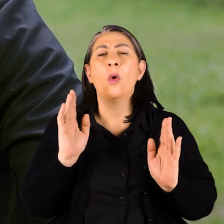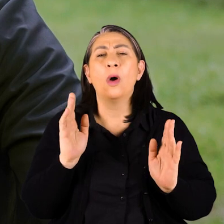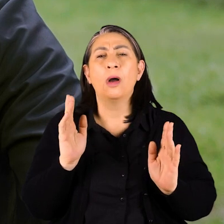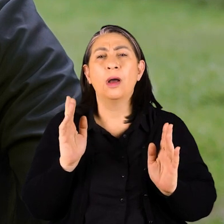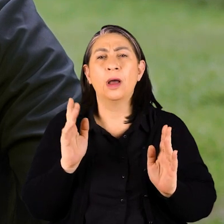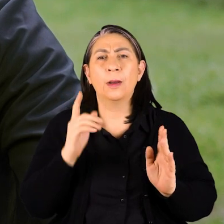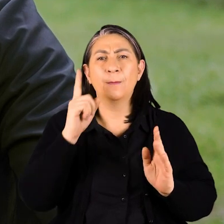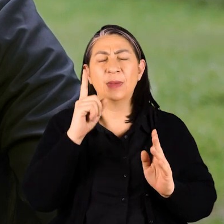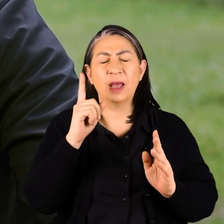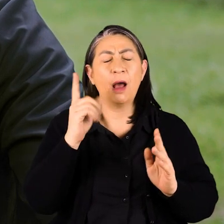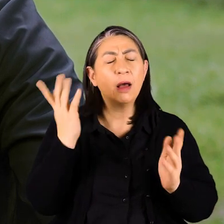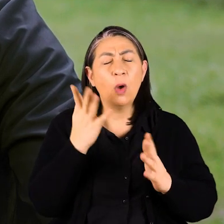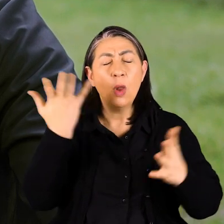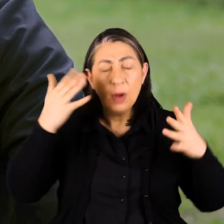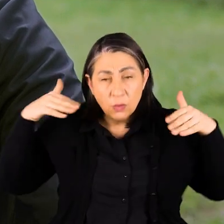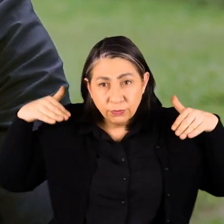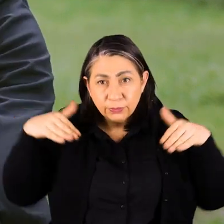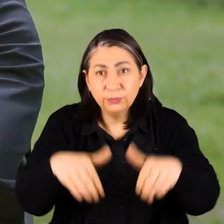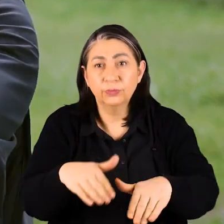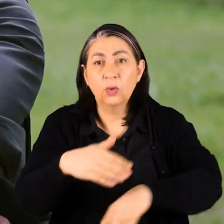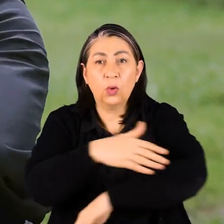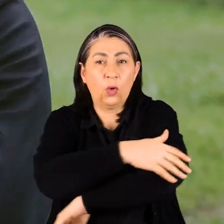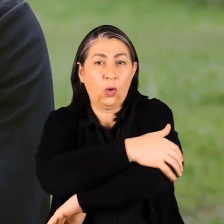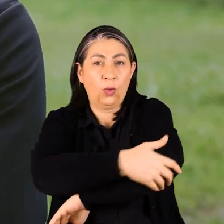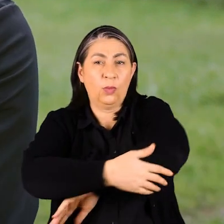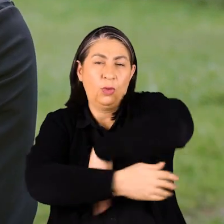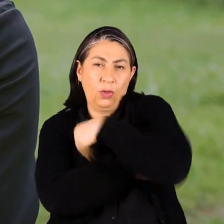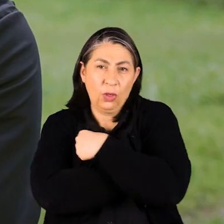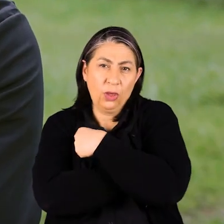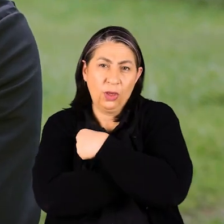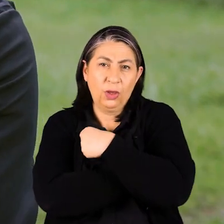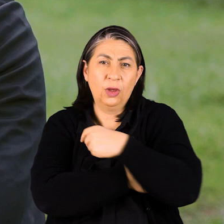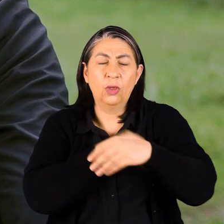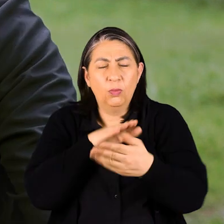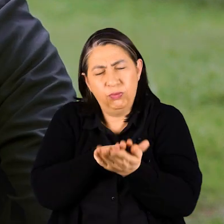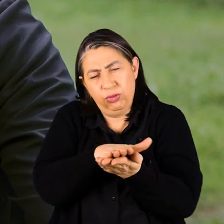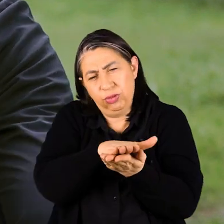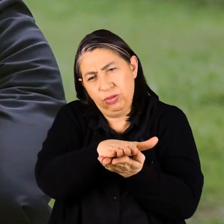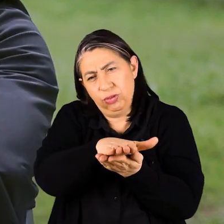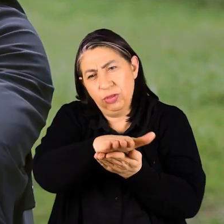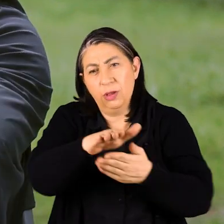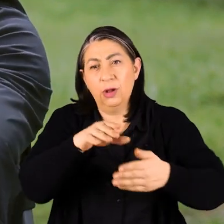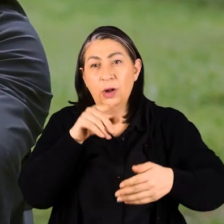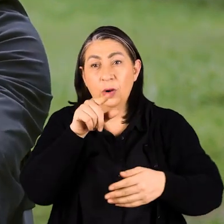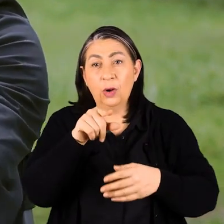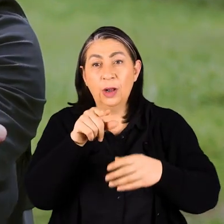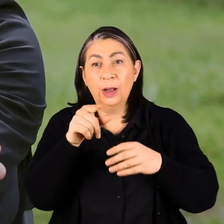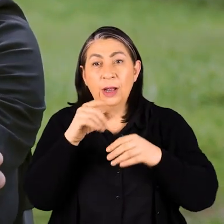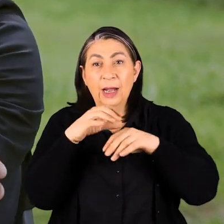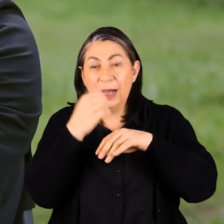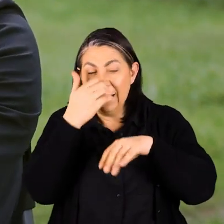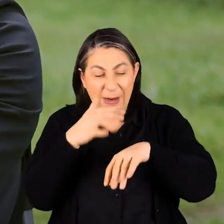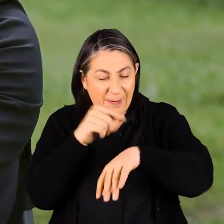Bir kere hatta öyle bir düştüm ben Kolum böyle altında kaldı Yerdeyse sürüklendim biraz Kolumun ucu böyle